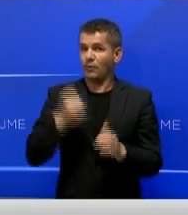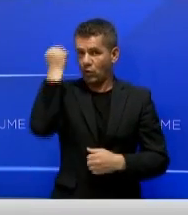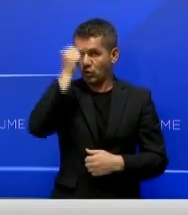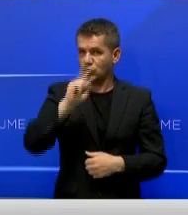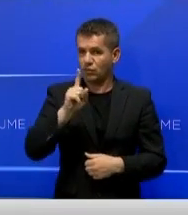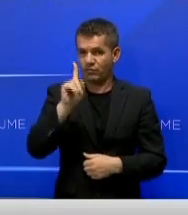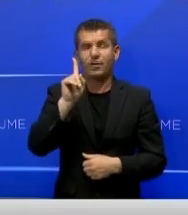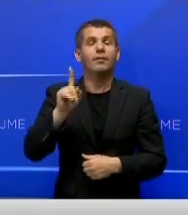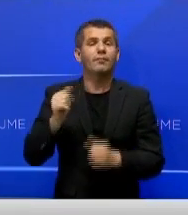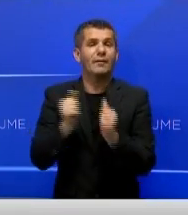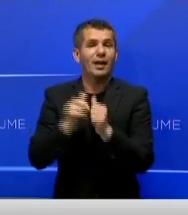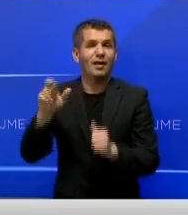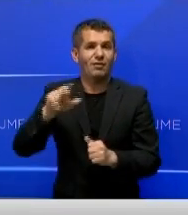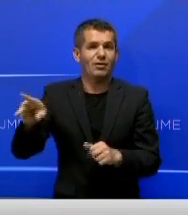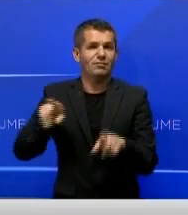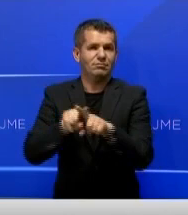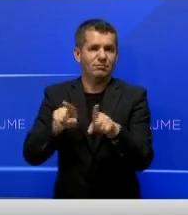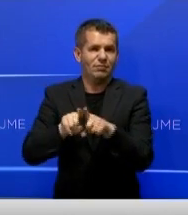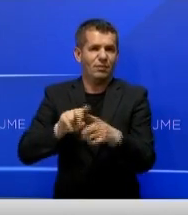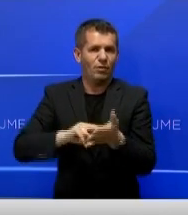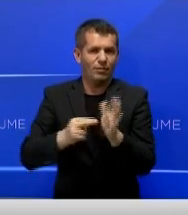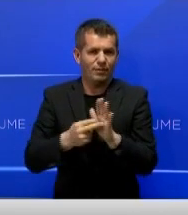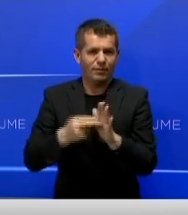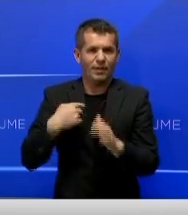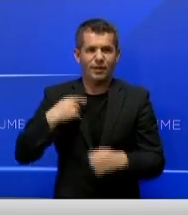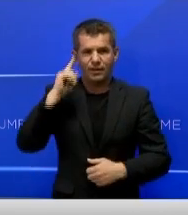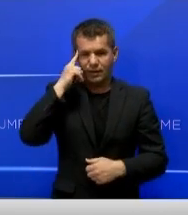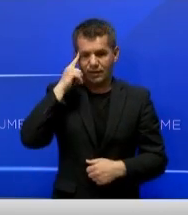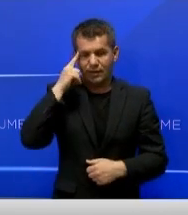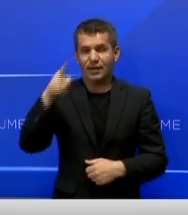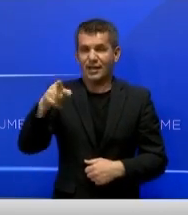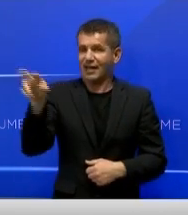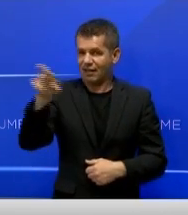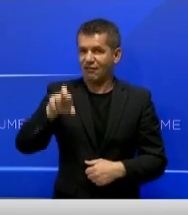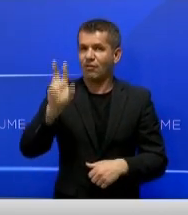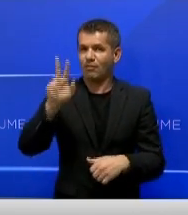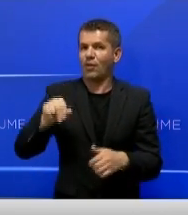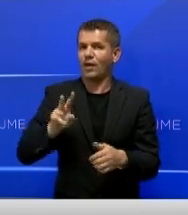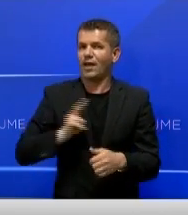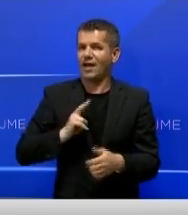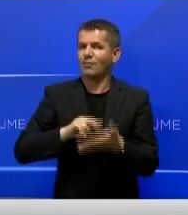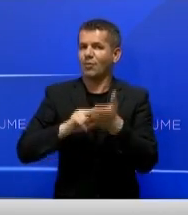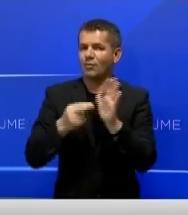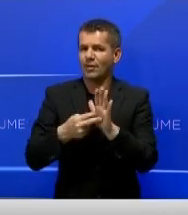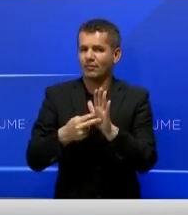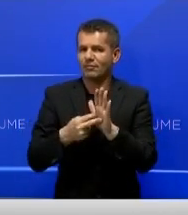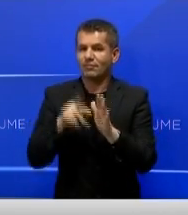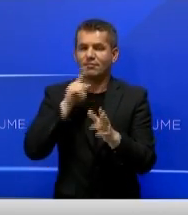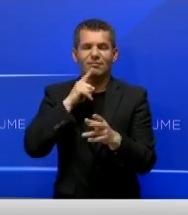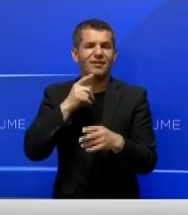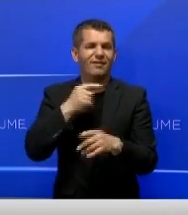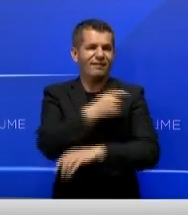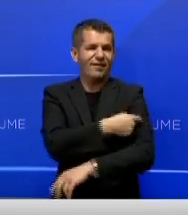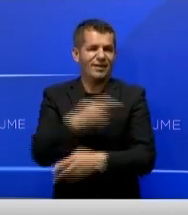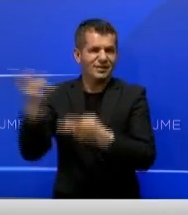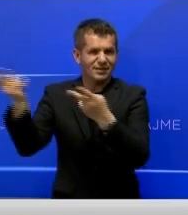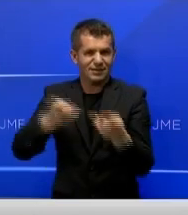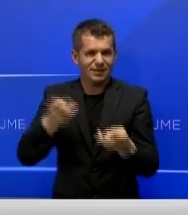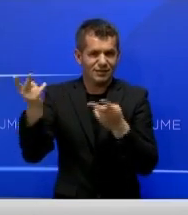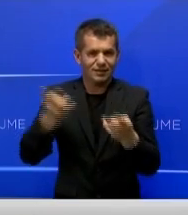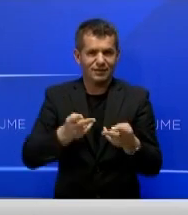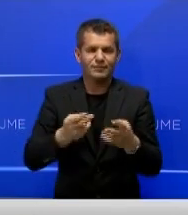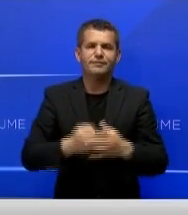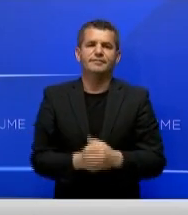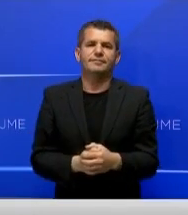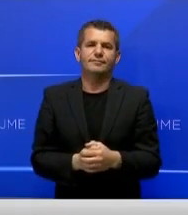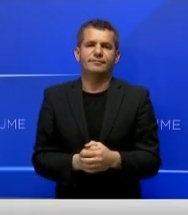problem edhe i Bashkimit Evropian. Ne edhim se Bashkimit Evropian ka probleme me furnizimin me vaksina edhe në vendet e